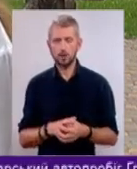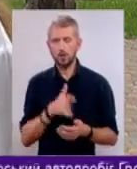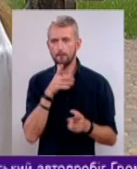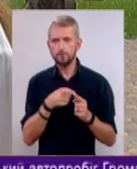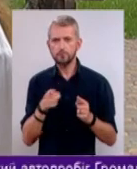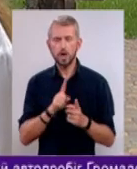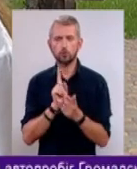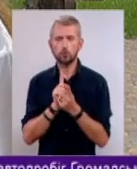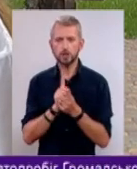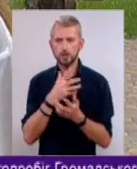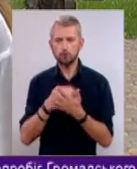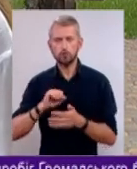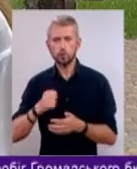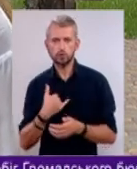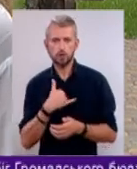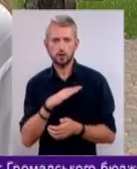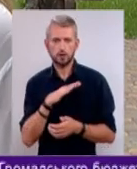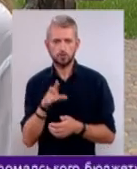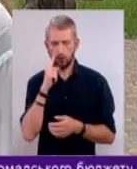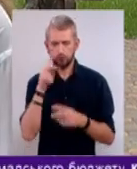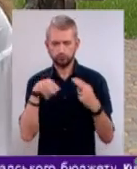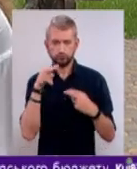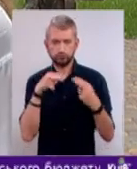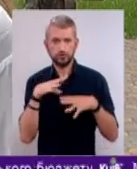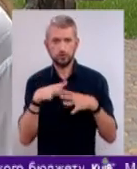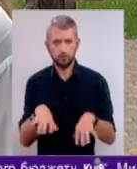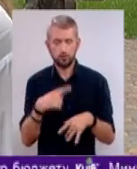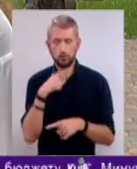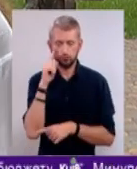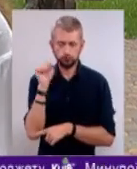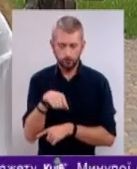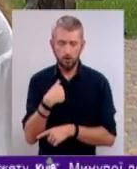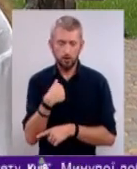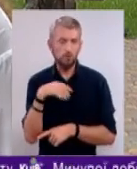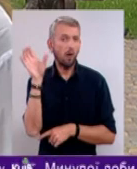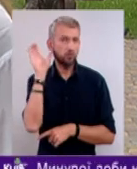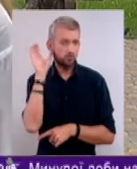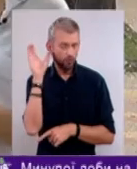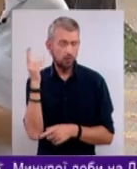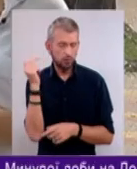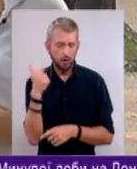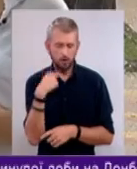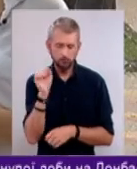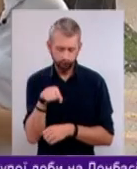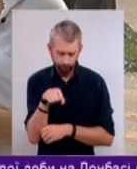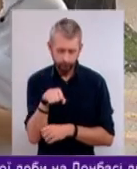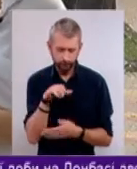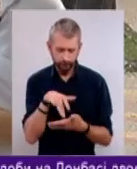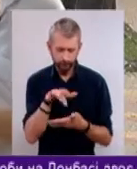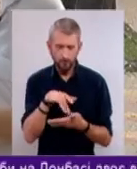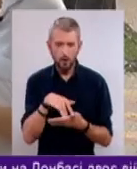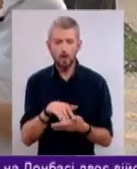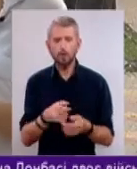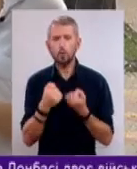зустрічей зі своїми друзями в нас не було жирового контакту. Я їх лише слухала, а очі мої були в інстаграмі. Позбутися від залежності